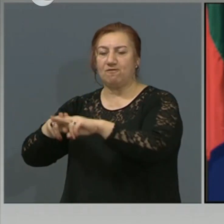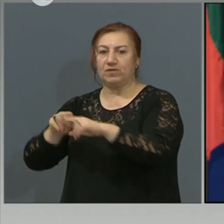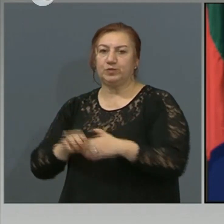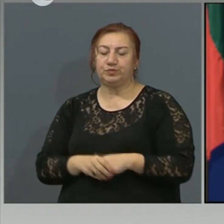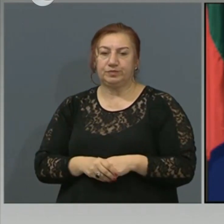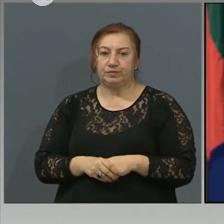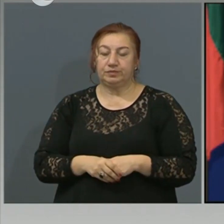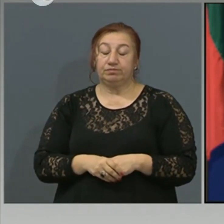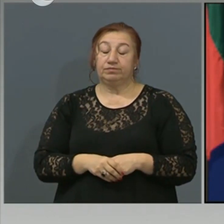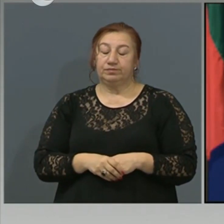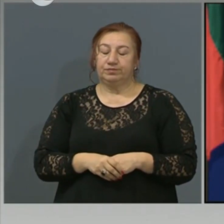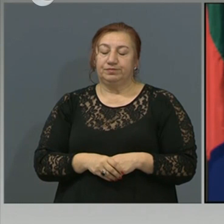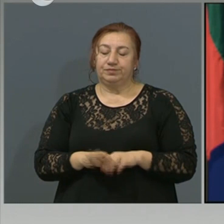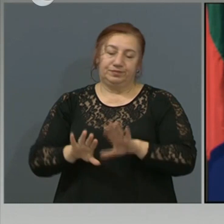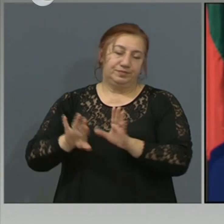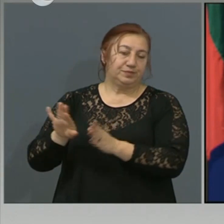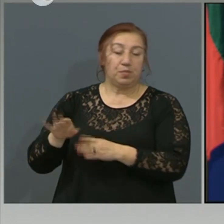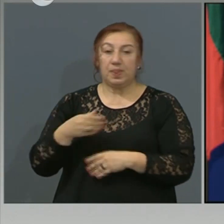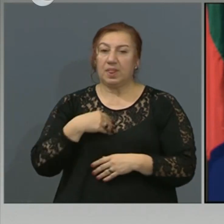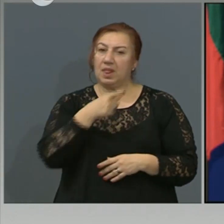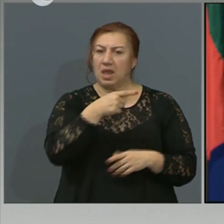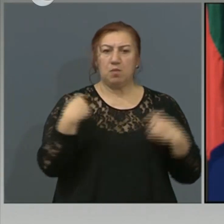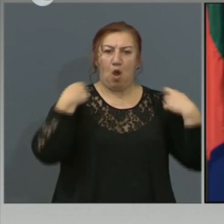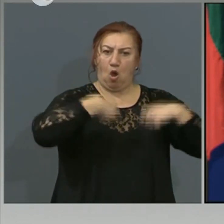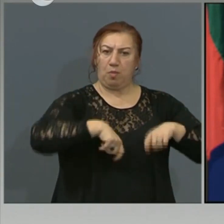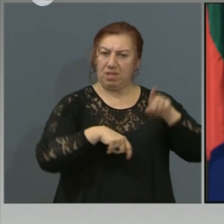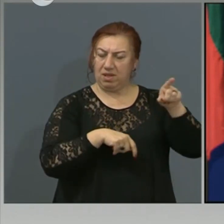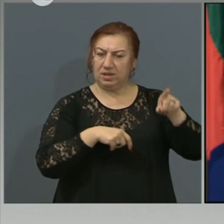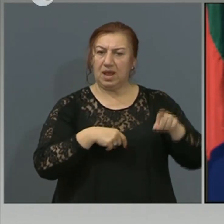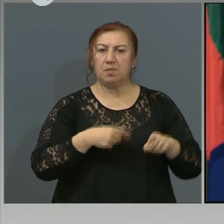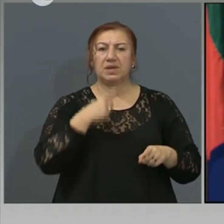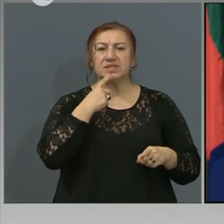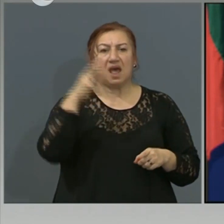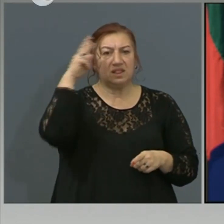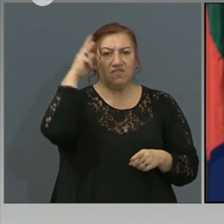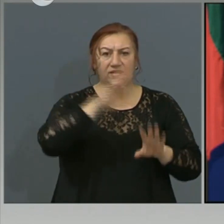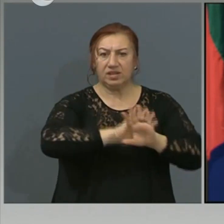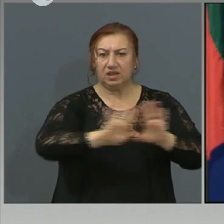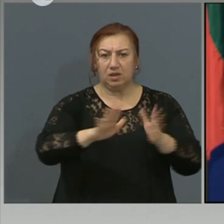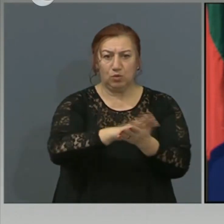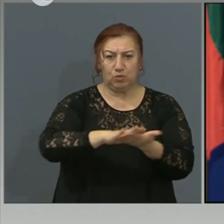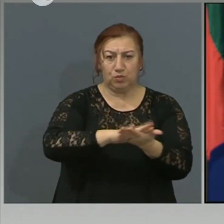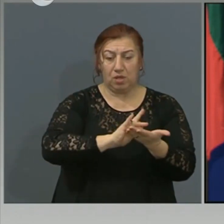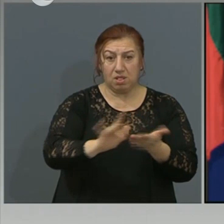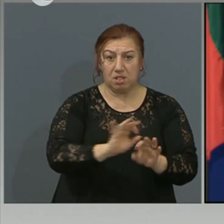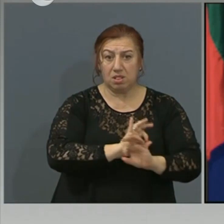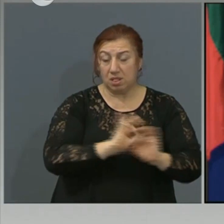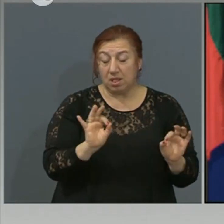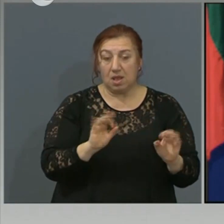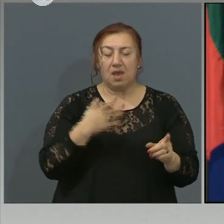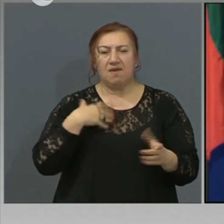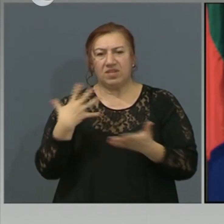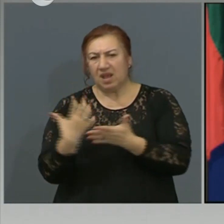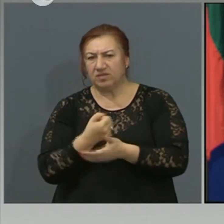че имат облекла, които ще им стигнат за още два дни и веднага са взети мерки. въпреки това, че се